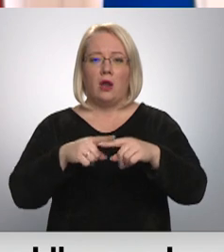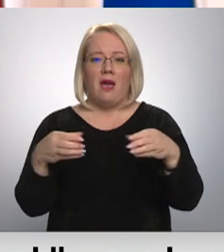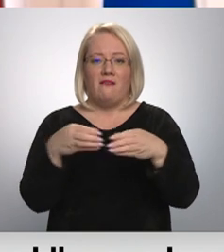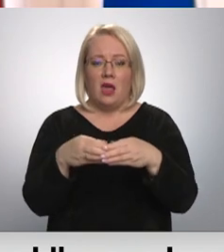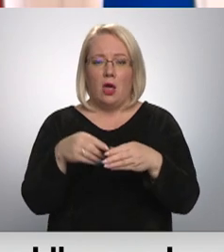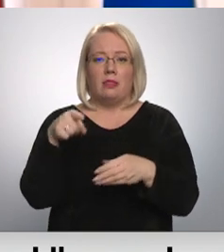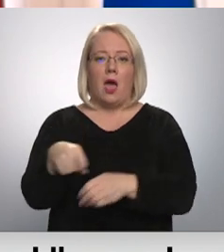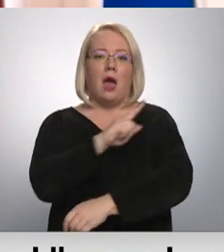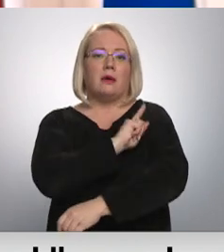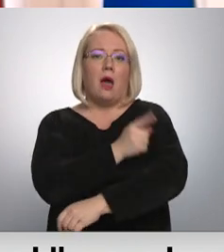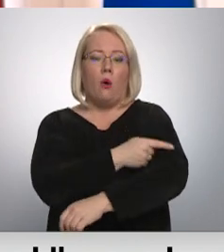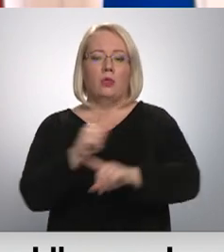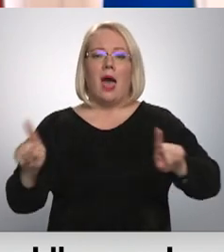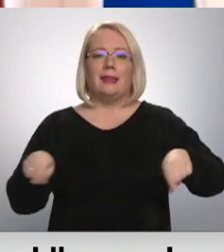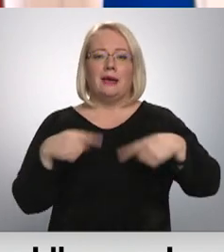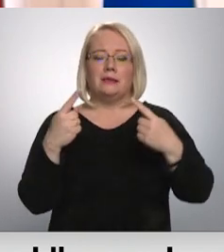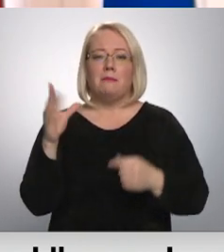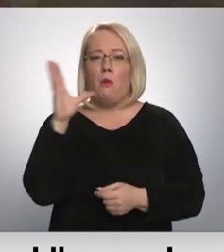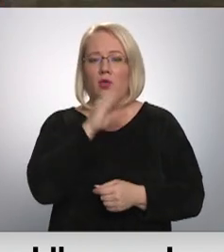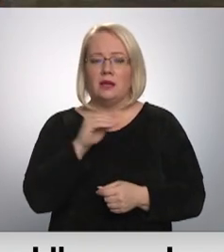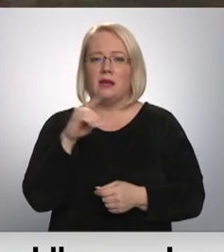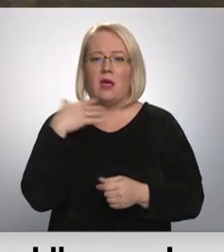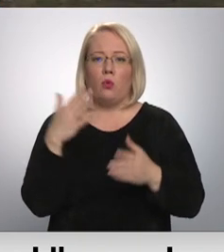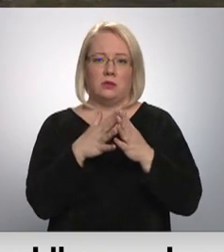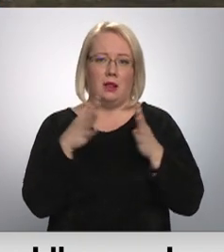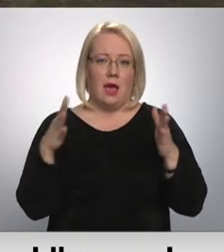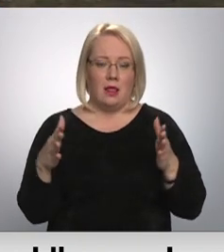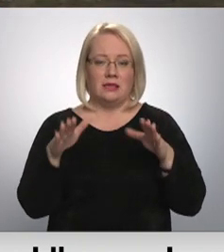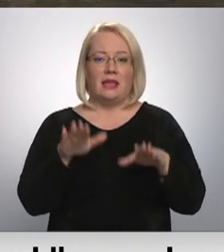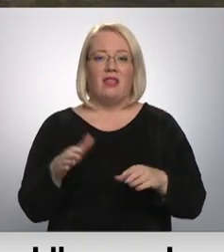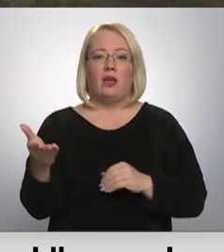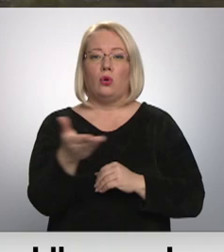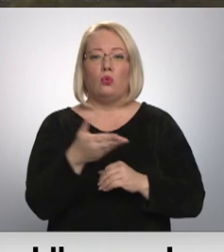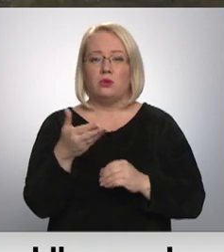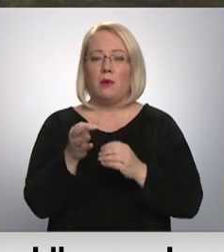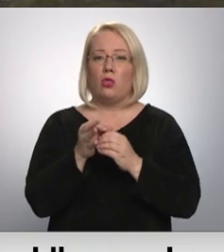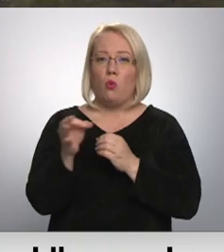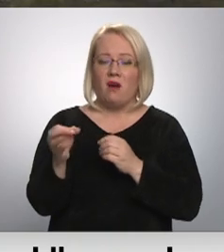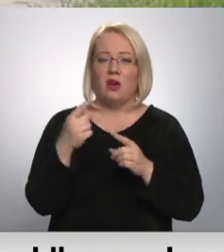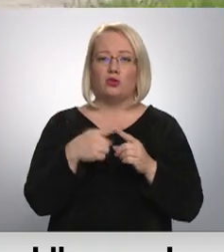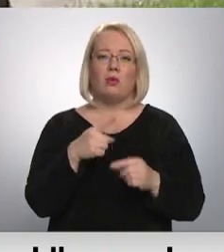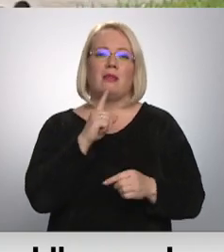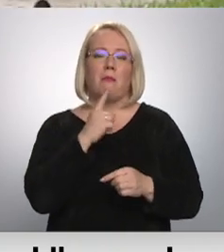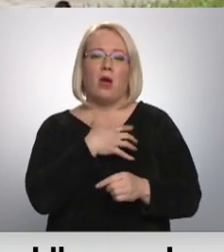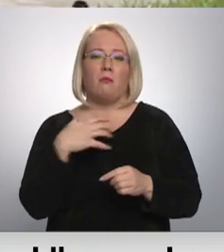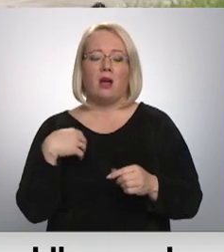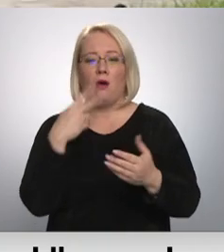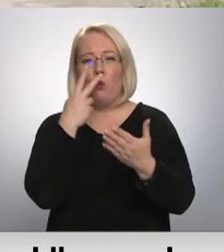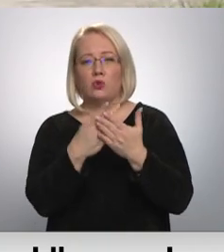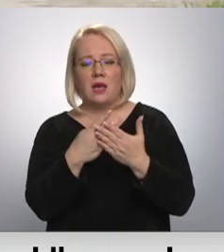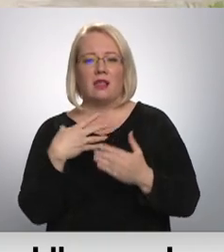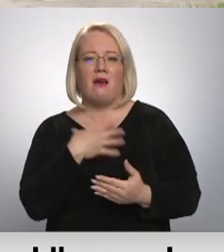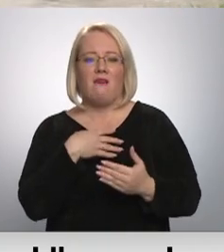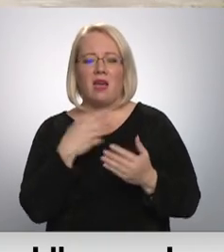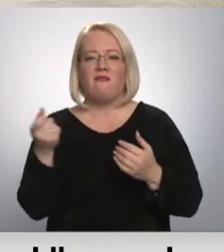jauda attīstības potenciāls ir daudz lielāks. Dienvirkurzēms noc, un Liepājas pašvaldība gan uzskata, ka vietvarām ir nepieciešams vairāk laika, lai